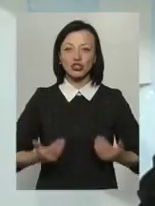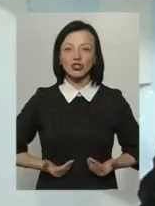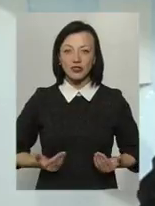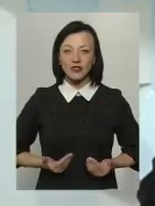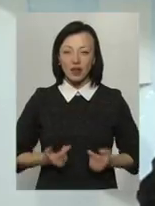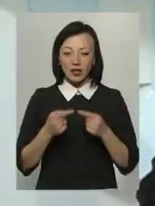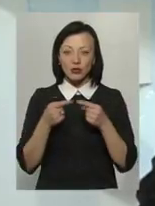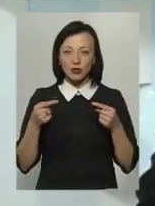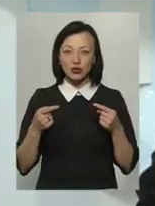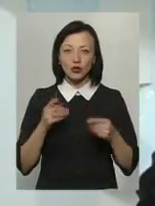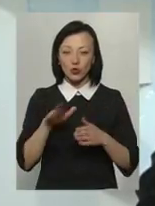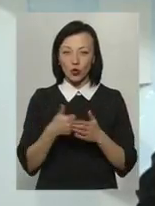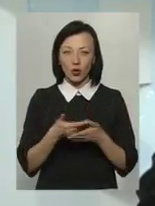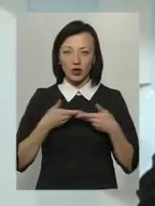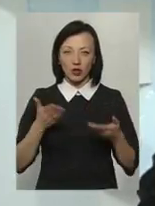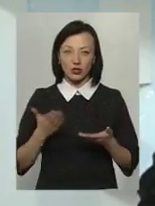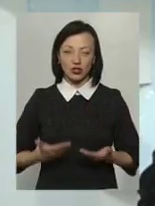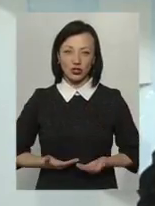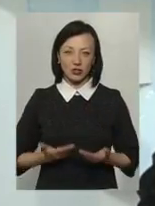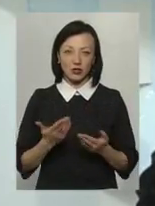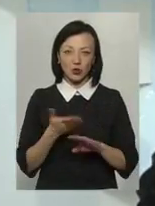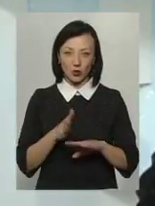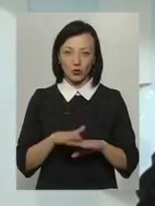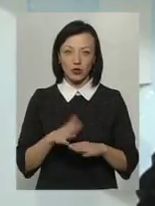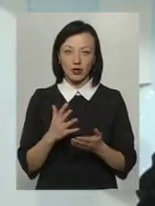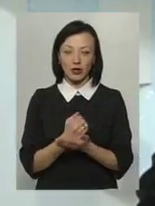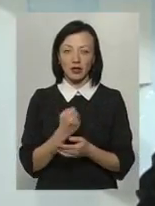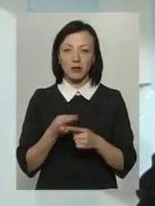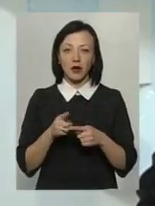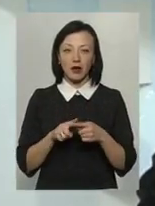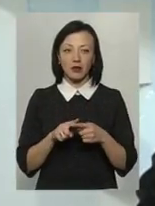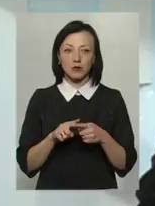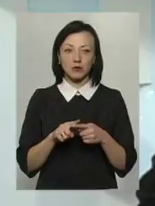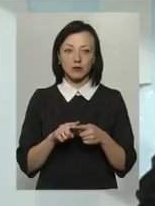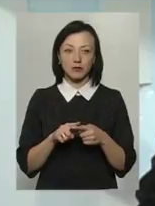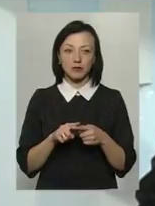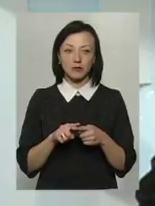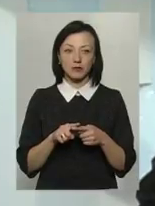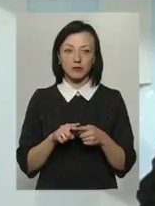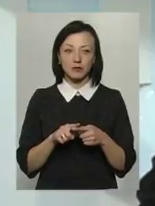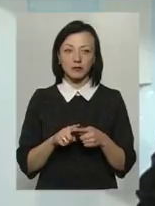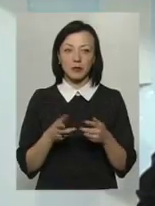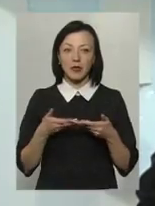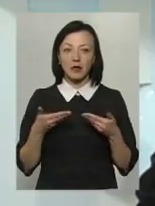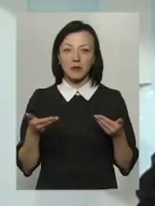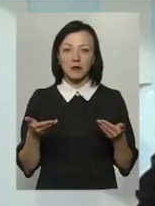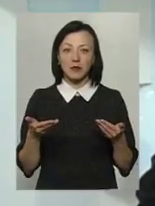це, наскільки їм трудно це зробити, знайти. Вот, ну, ми